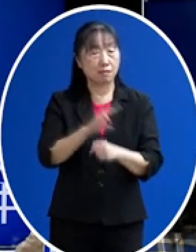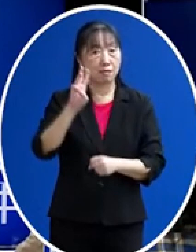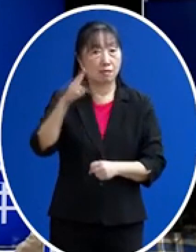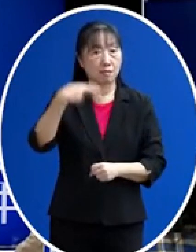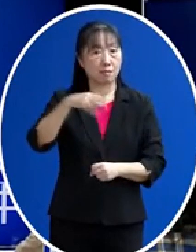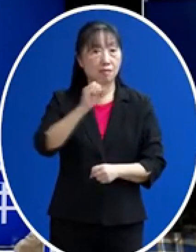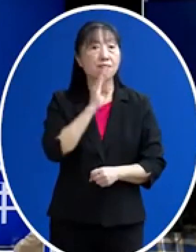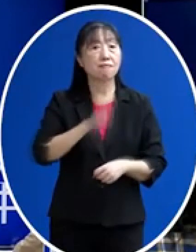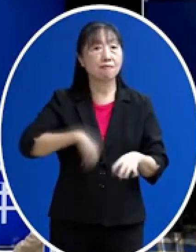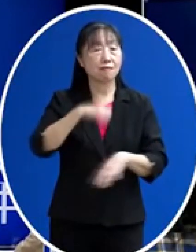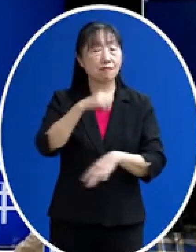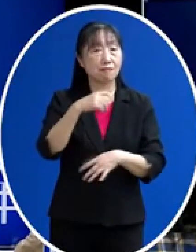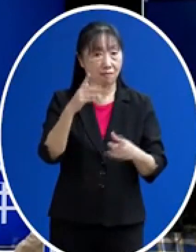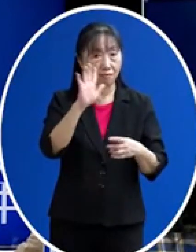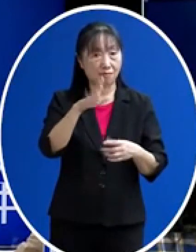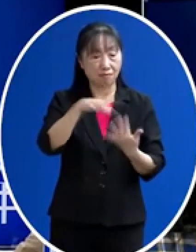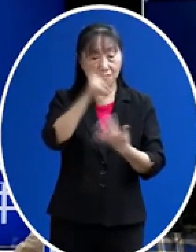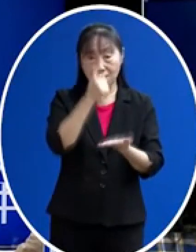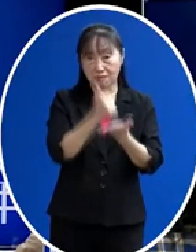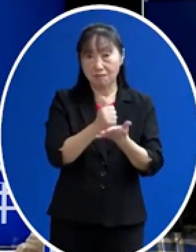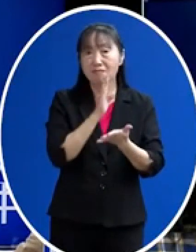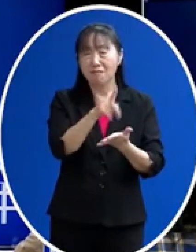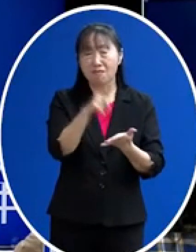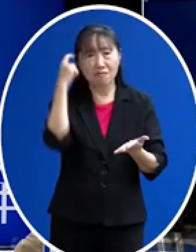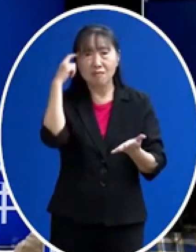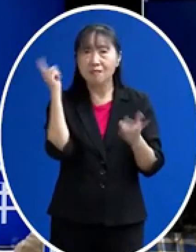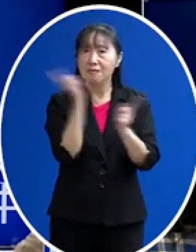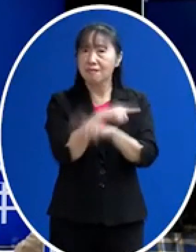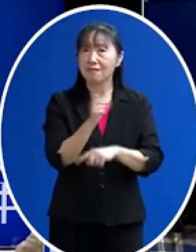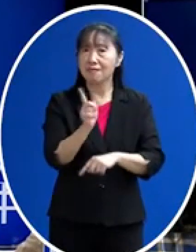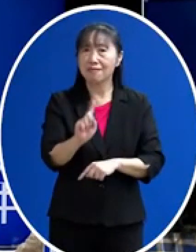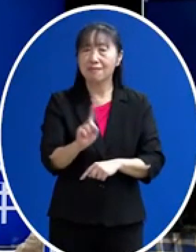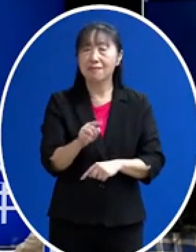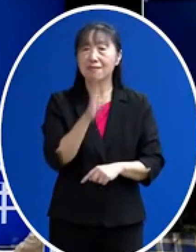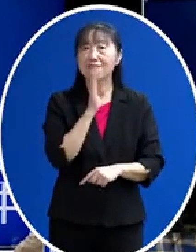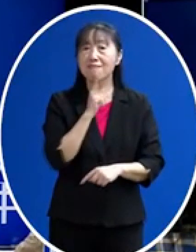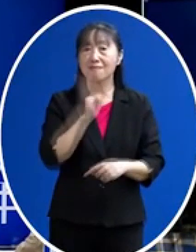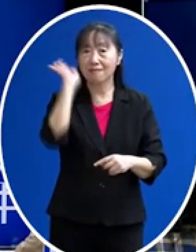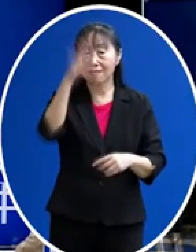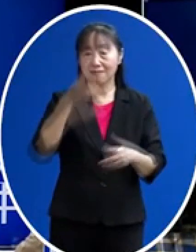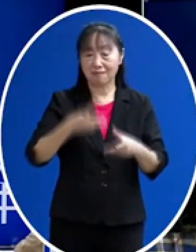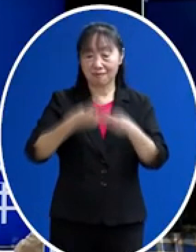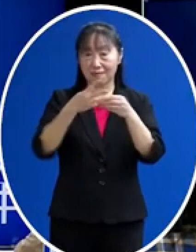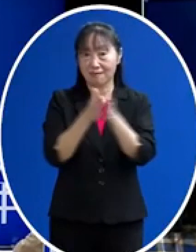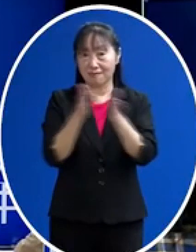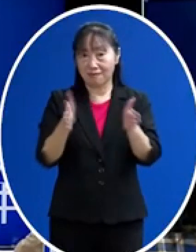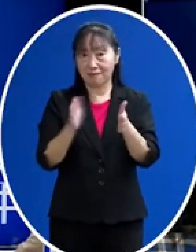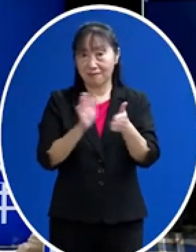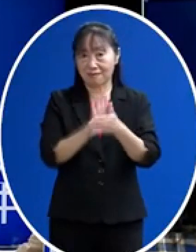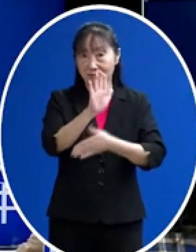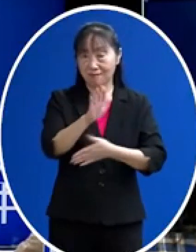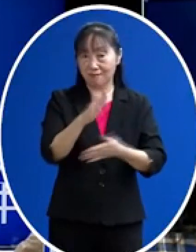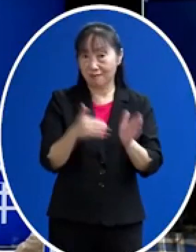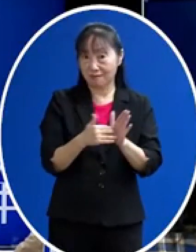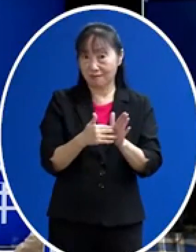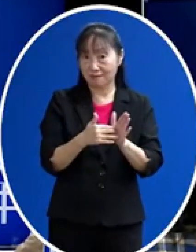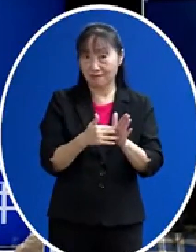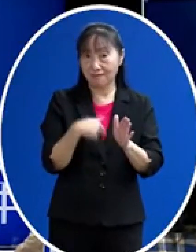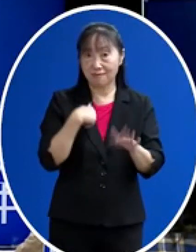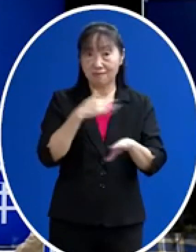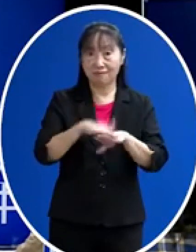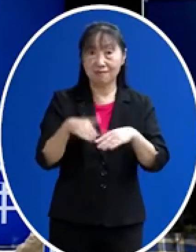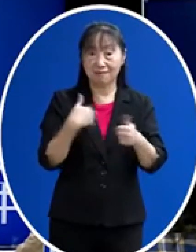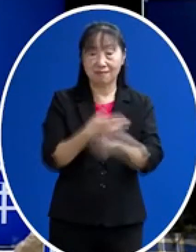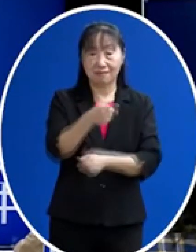贊助的這個意義是什麼 是表示說 那他未來完成第三期之後 我們還要再會給他一個